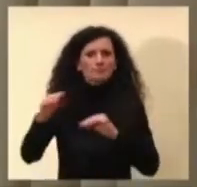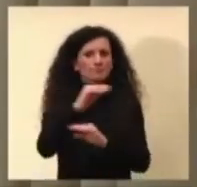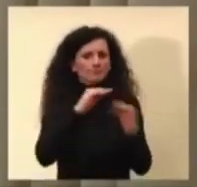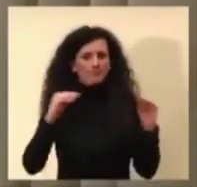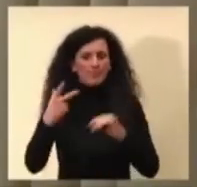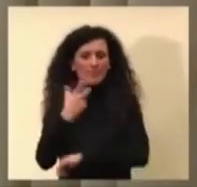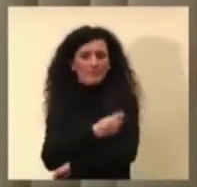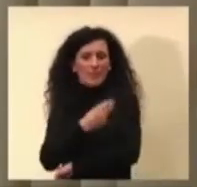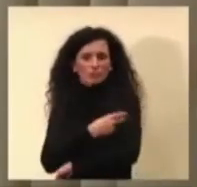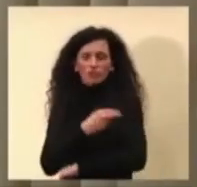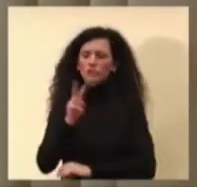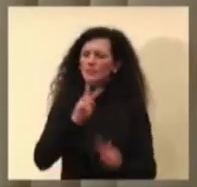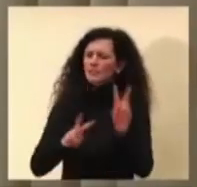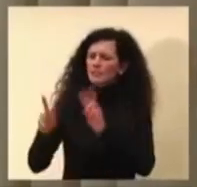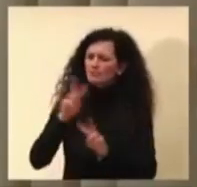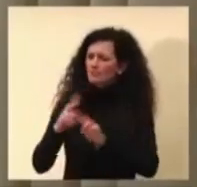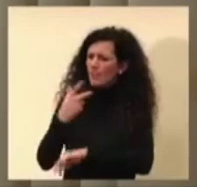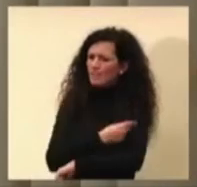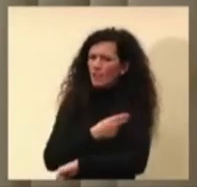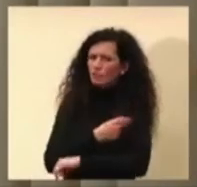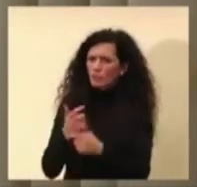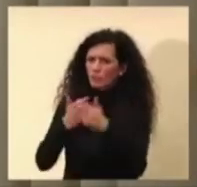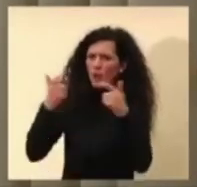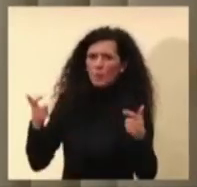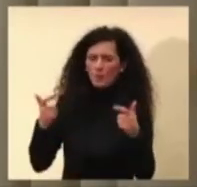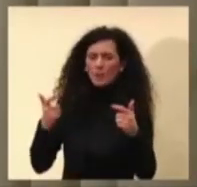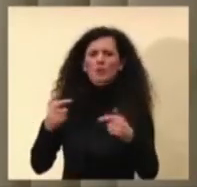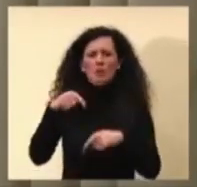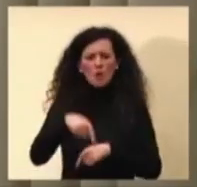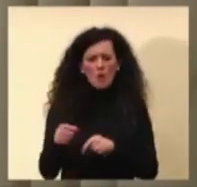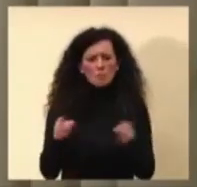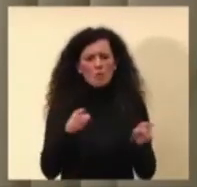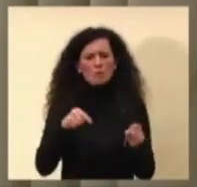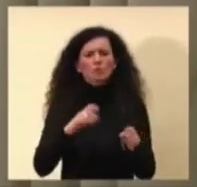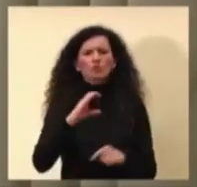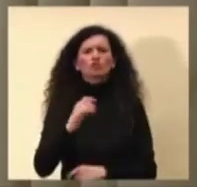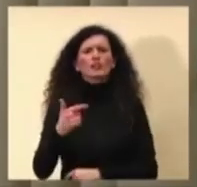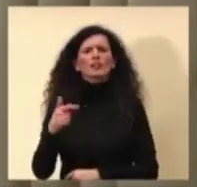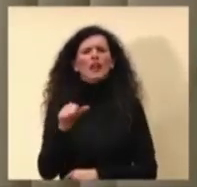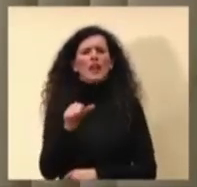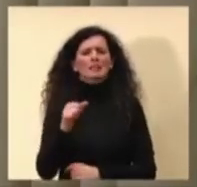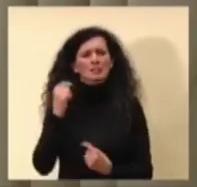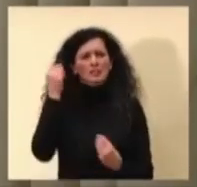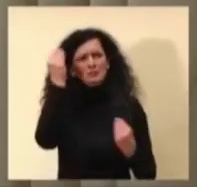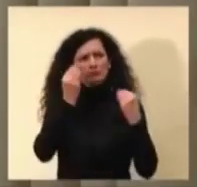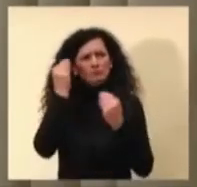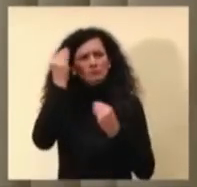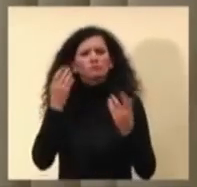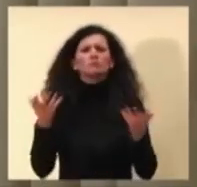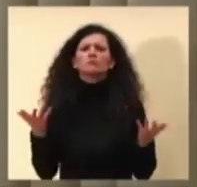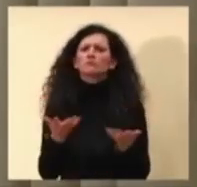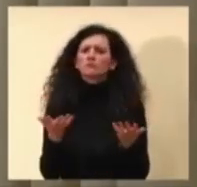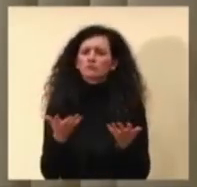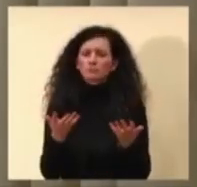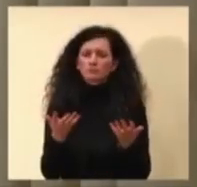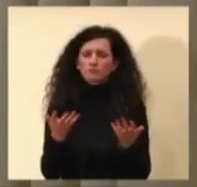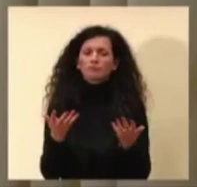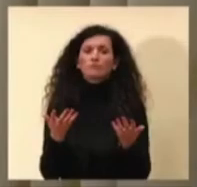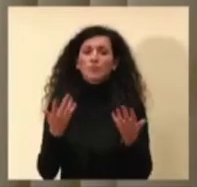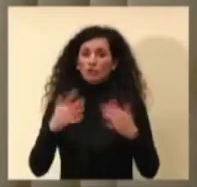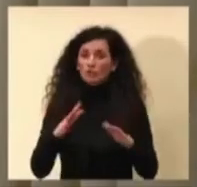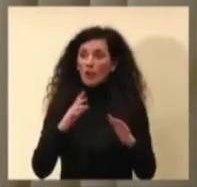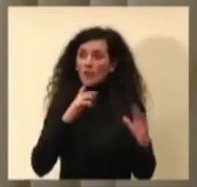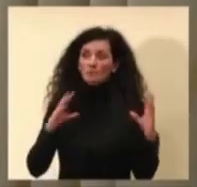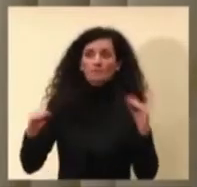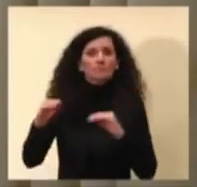disponibilità di vaccini. In questo senso il CTS come si esprime? Si esprimerà rispetto a quanto si dice in questi